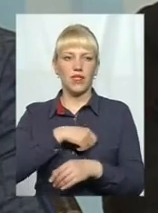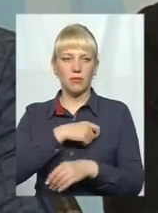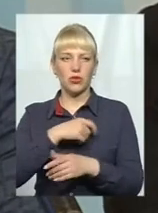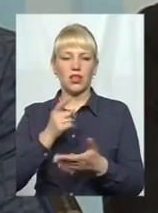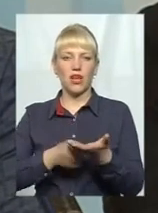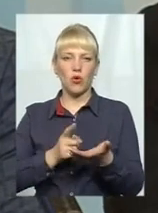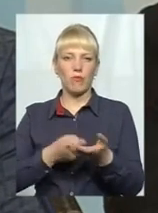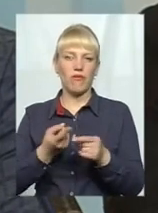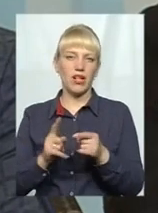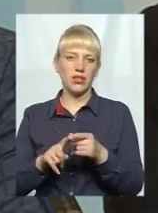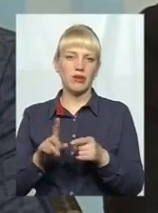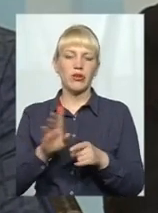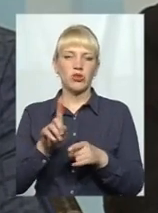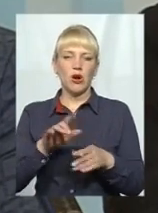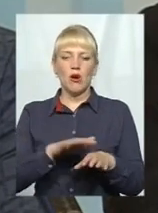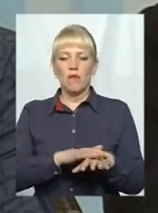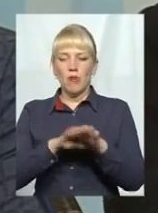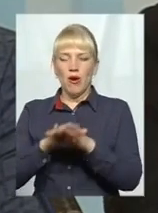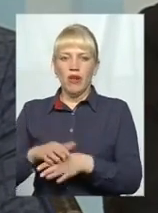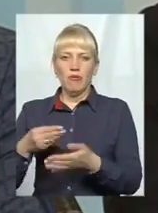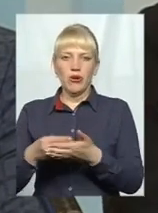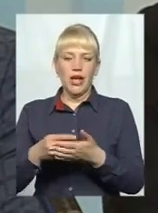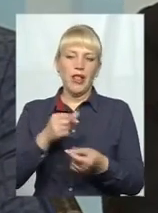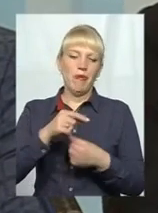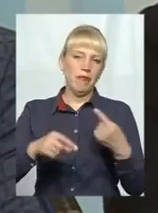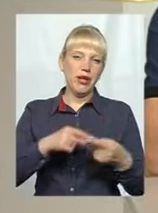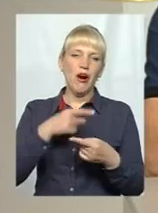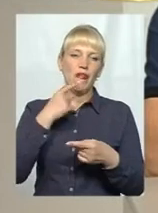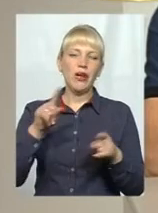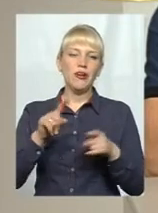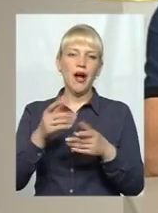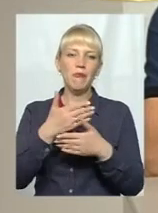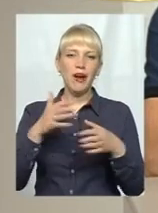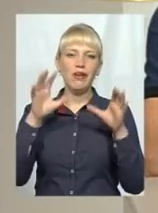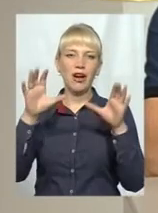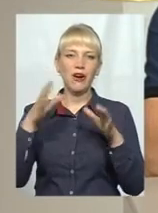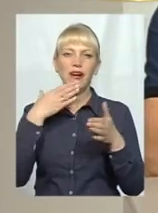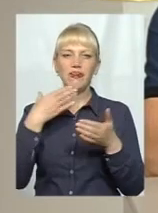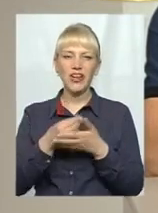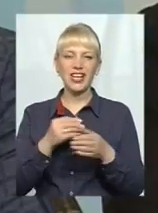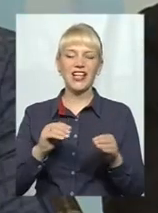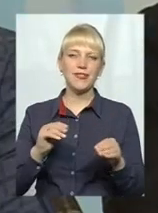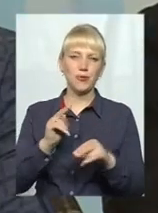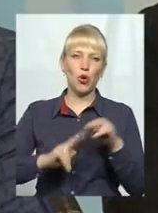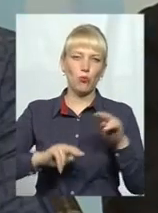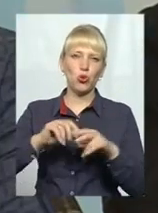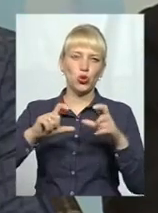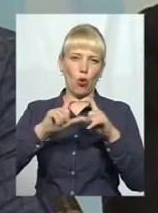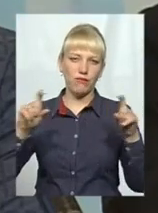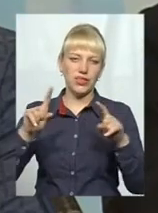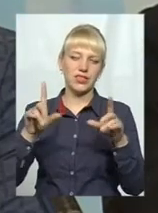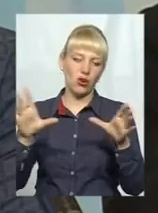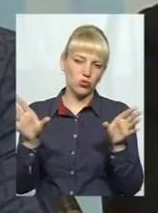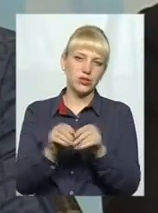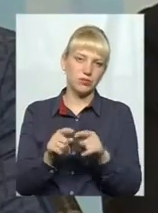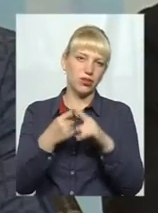аргументували тим, що ми поповнимо бюджет, підприємці аргументували тим, що ми якимось чином узаконимо свої добудови. Ну, якось спільно, колегіально